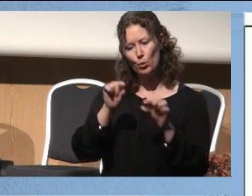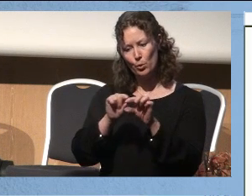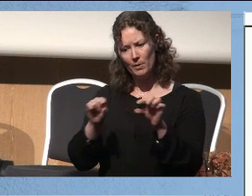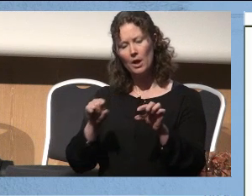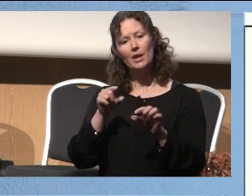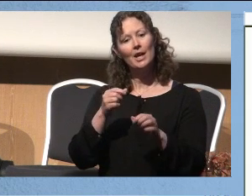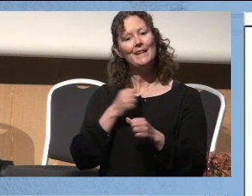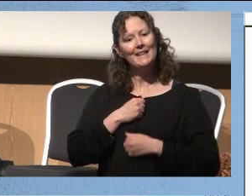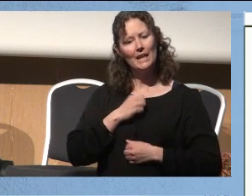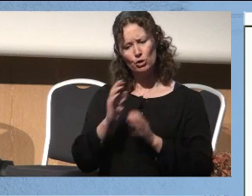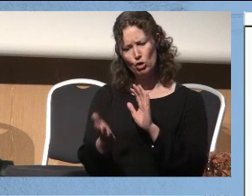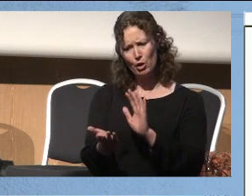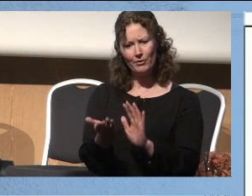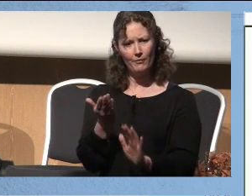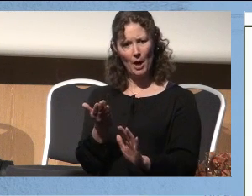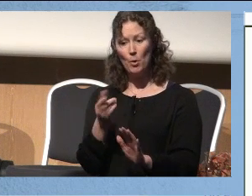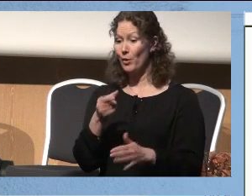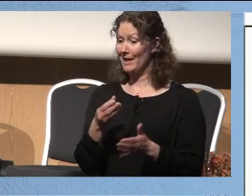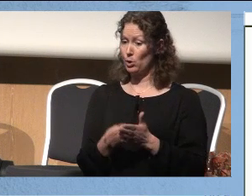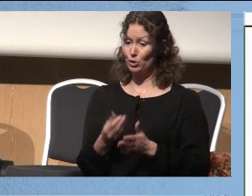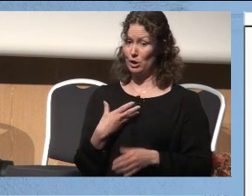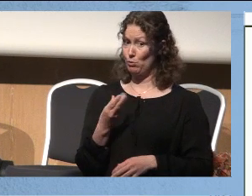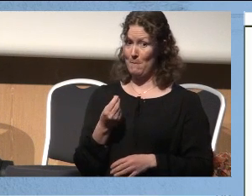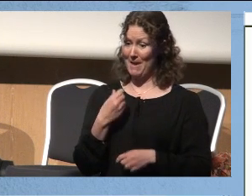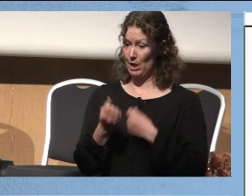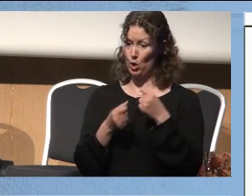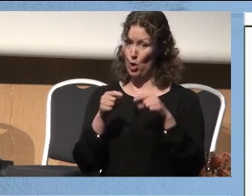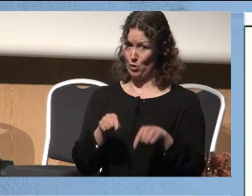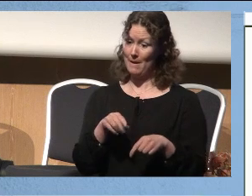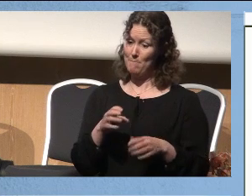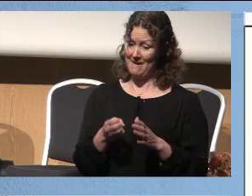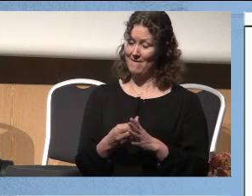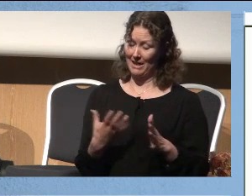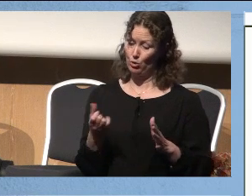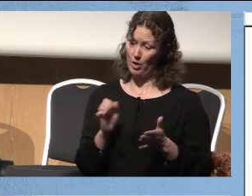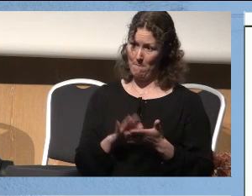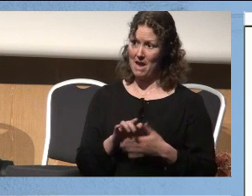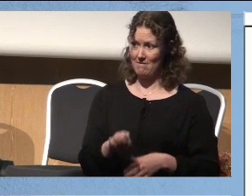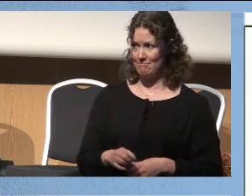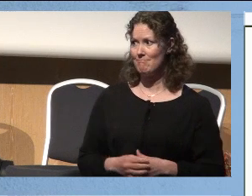tryggheten frem, det koster faktisk ikke så veldig mye penger å gjøre, og det er vel verdt å ta med seg.